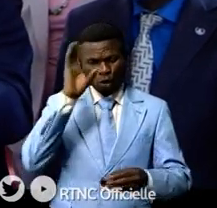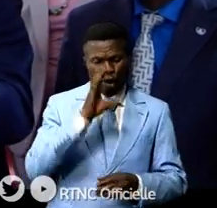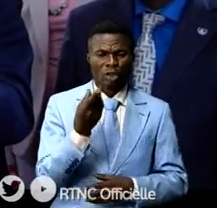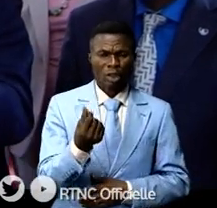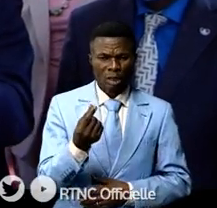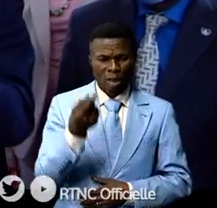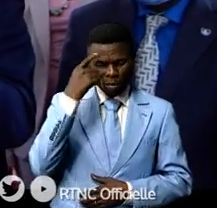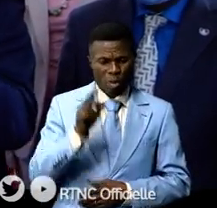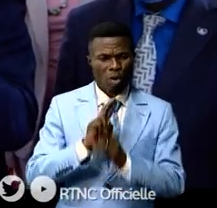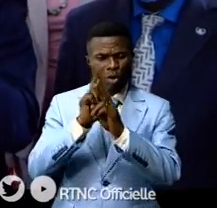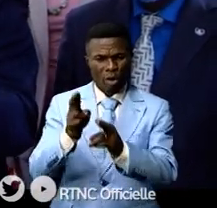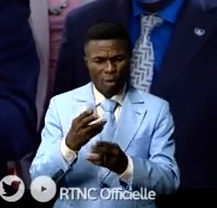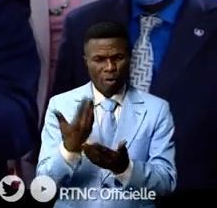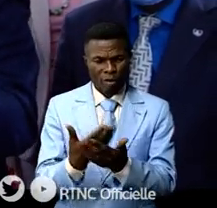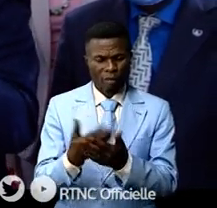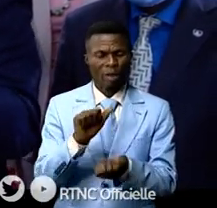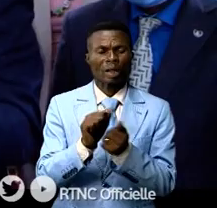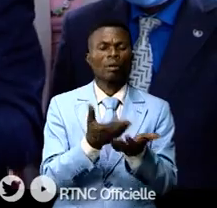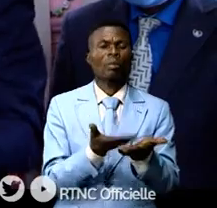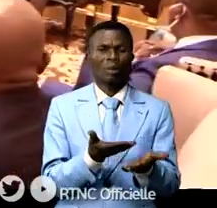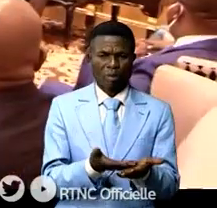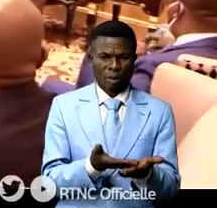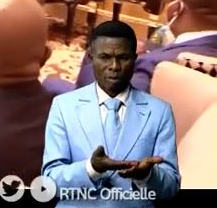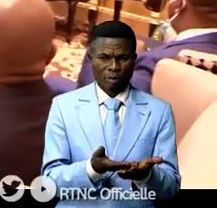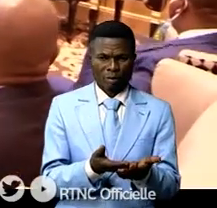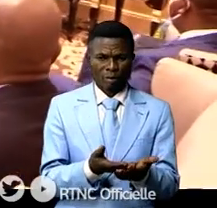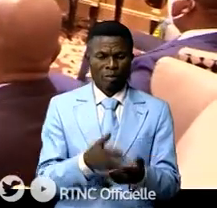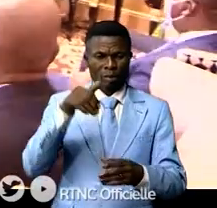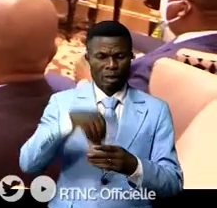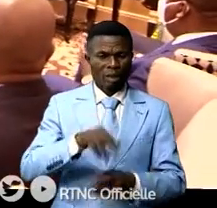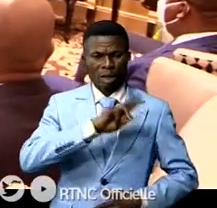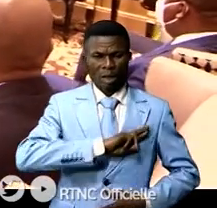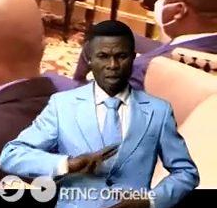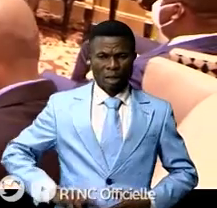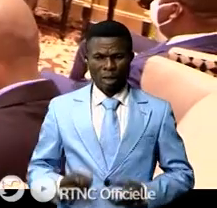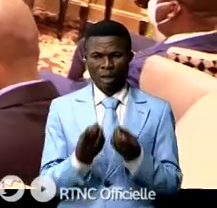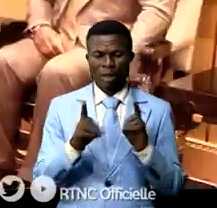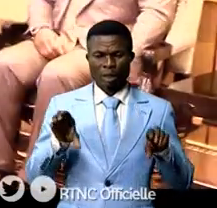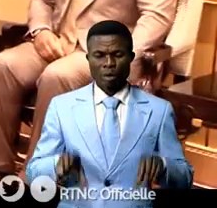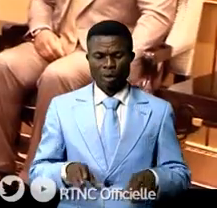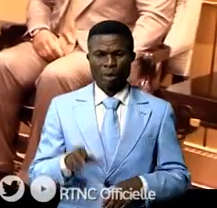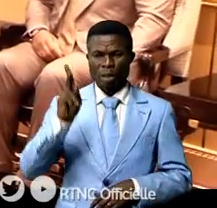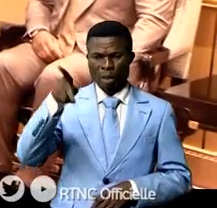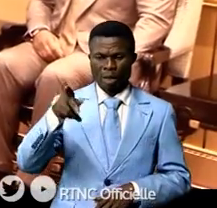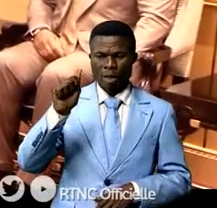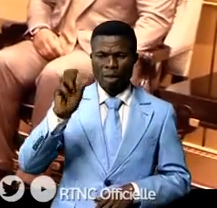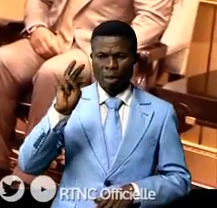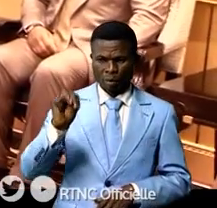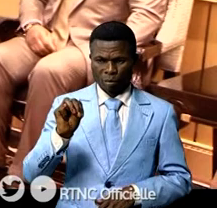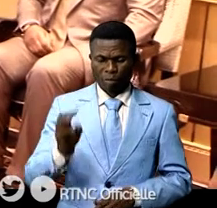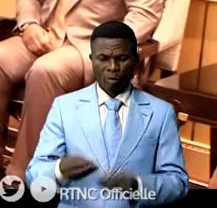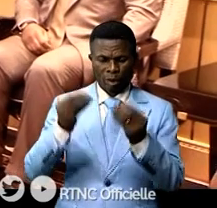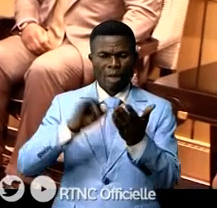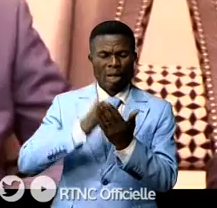pour pouvoir réagir à cette situation. En République démocratique du Congo, le PAM vient de mettre sur pied un